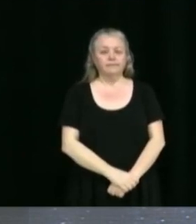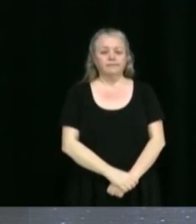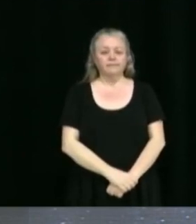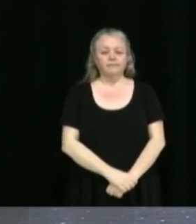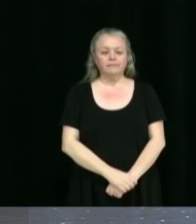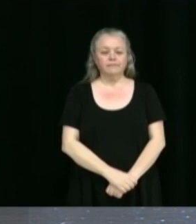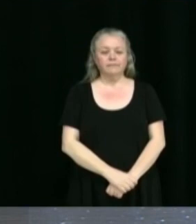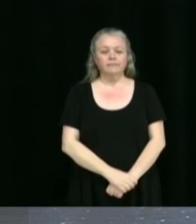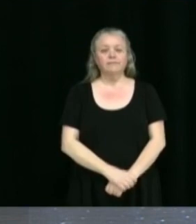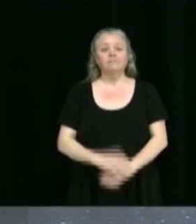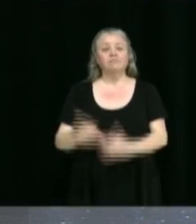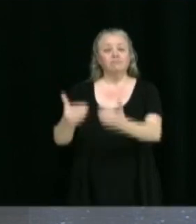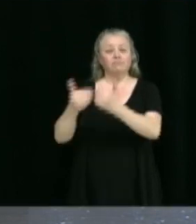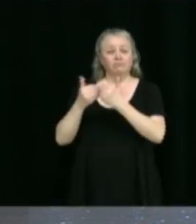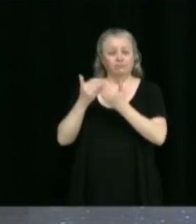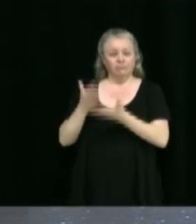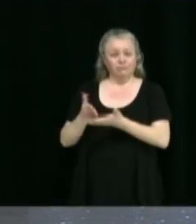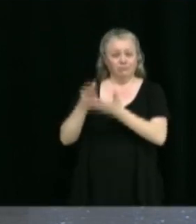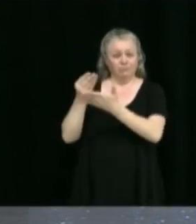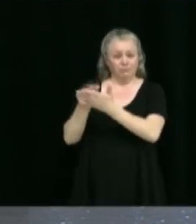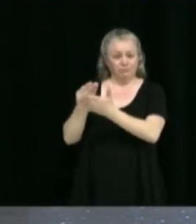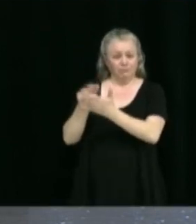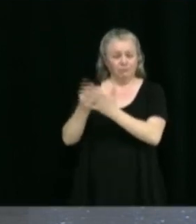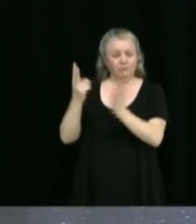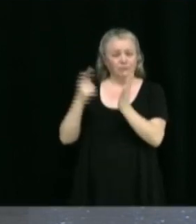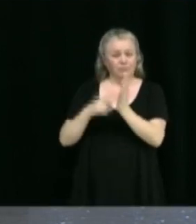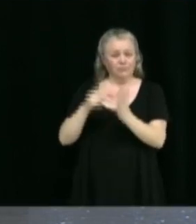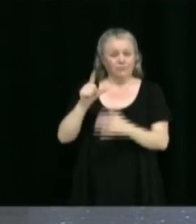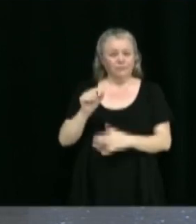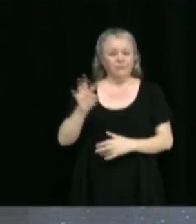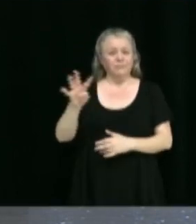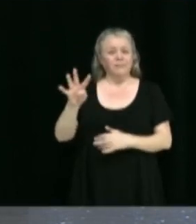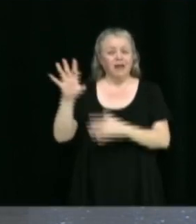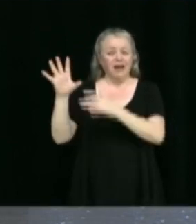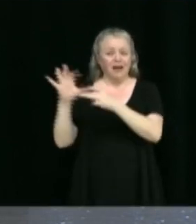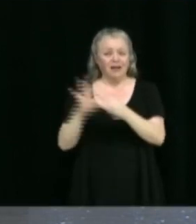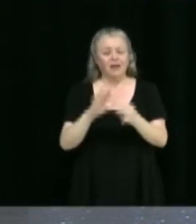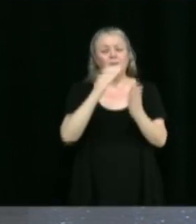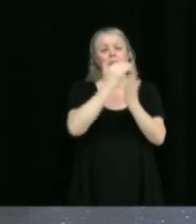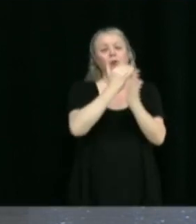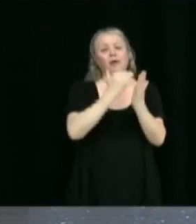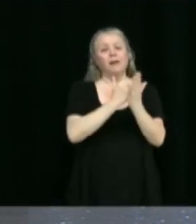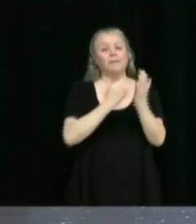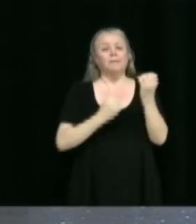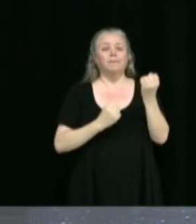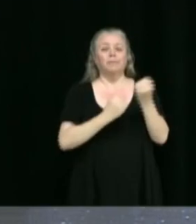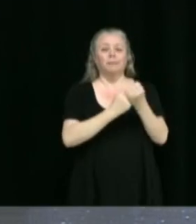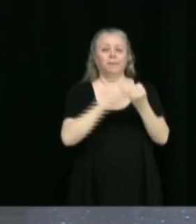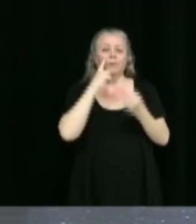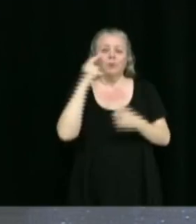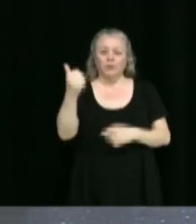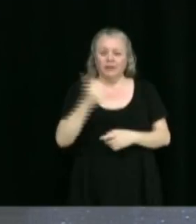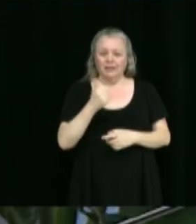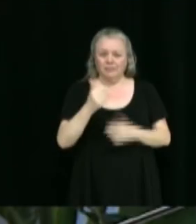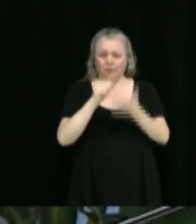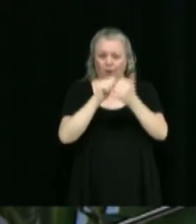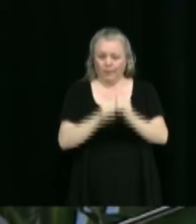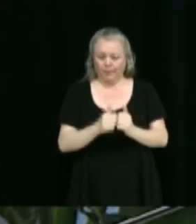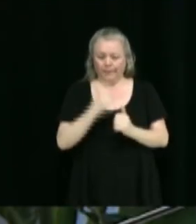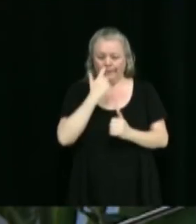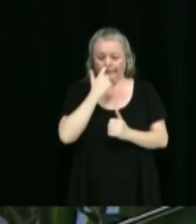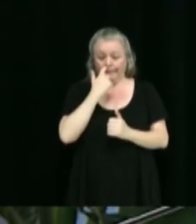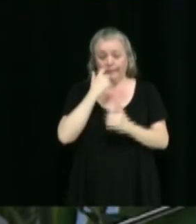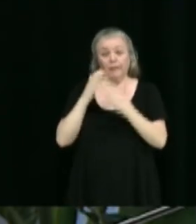Demande d'aide financière 2024 dans le cadre du programme de subvention aux transports adaptés. Il s'agit de demander au ministère des